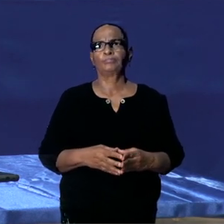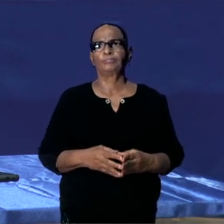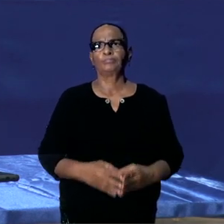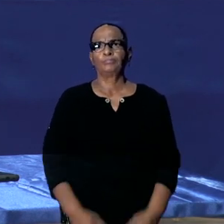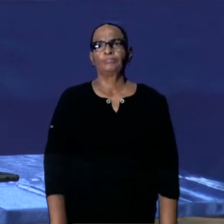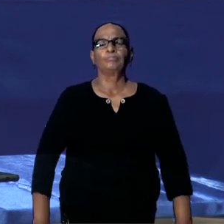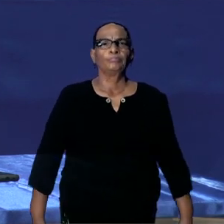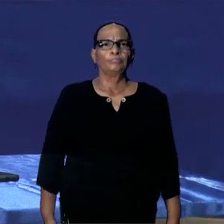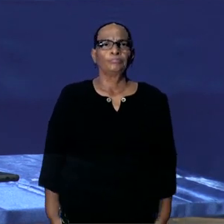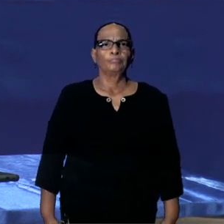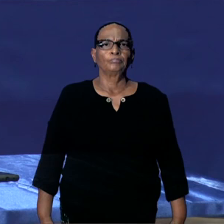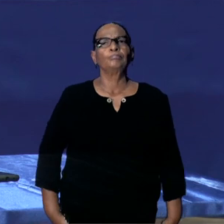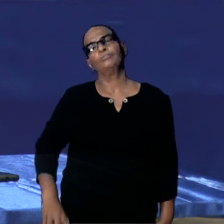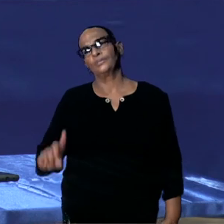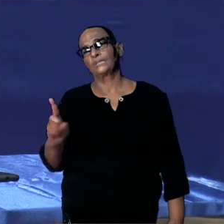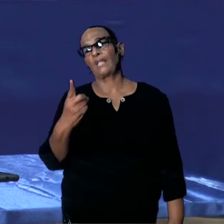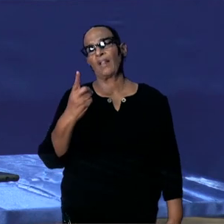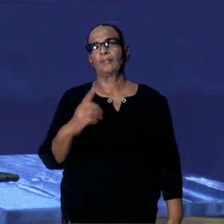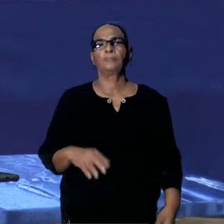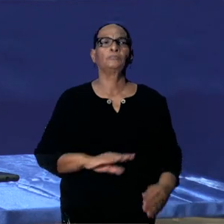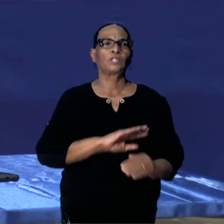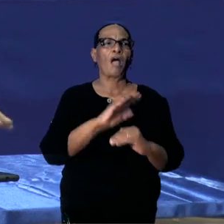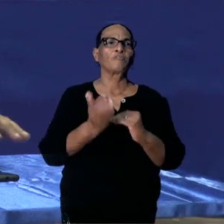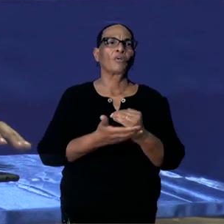Snel hoor, naar de afronding.